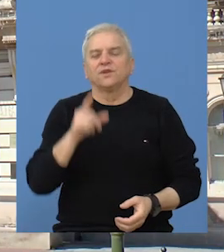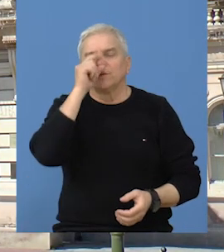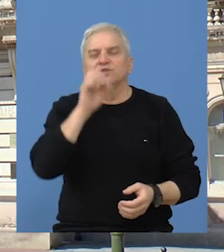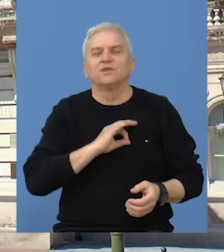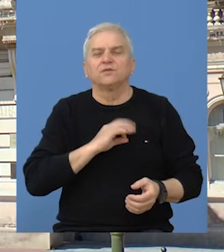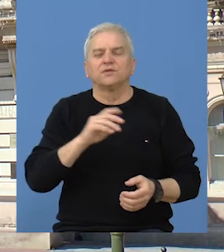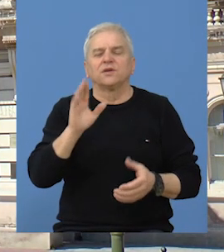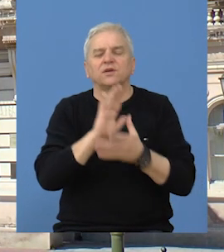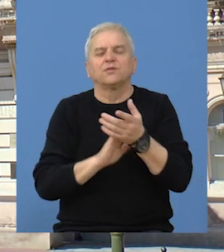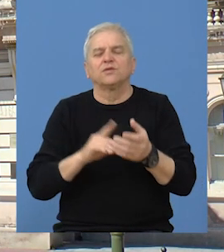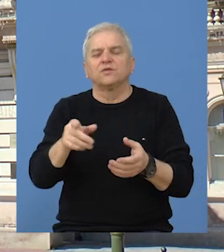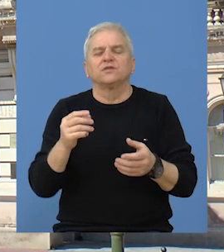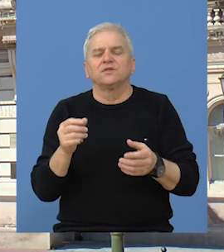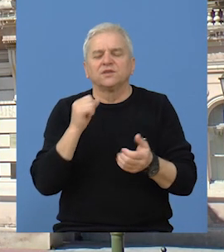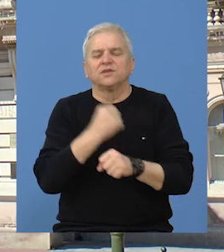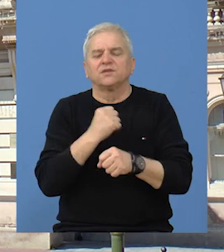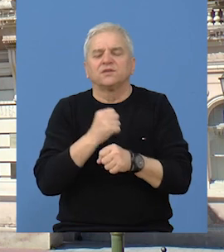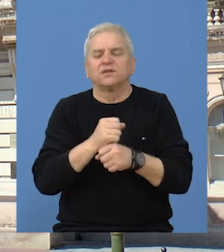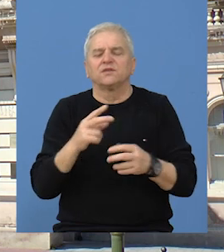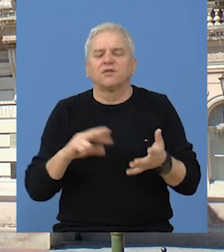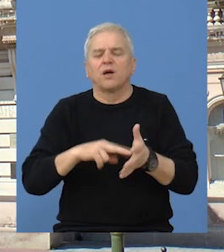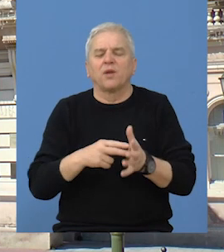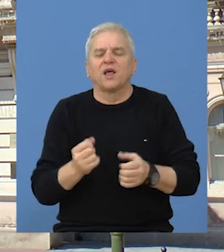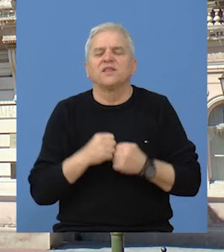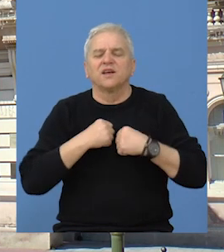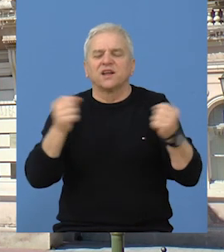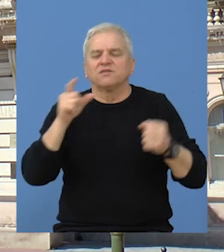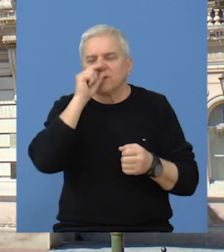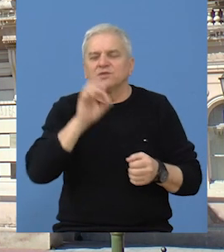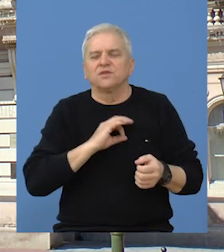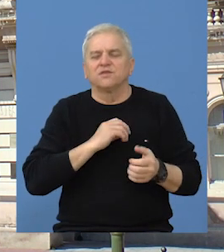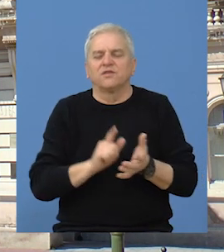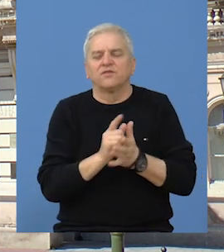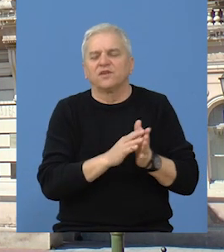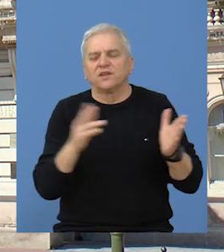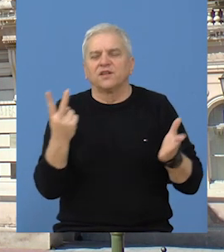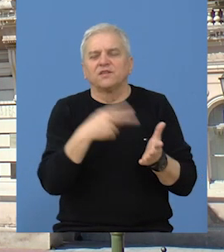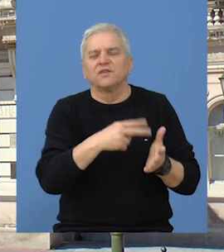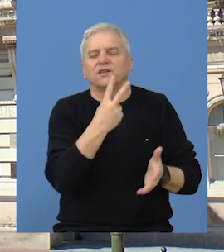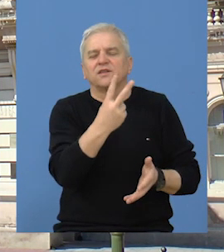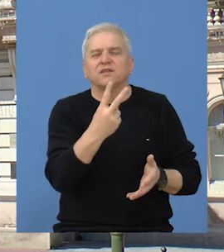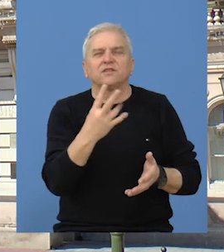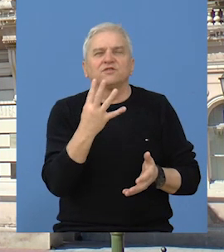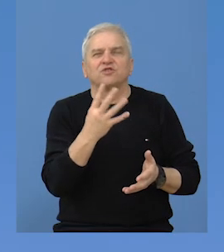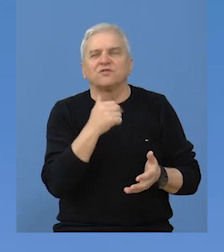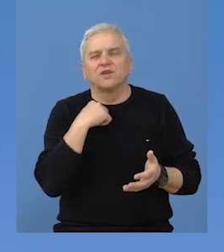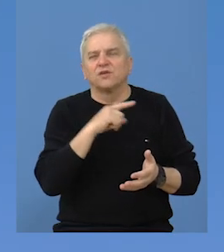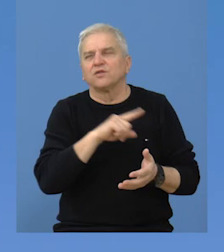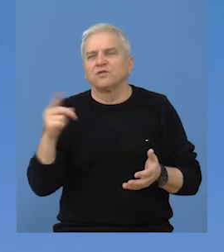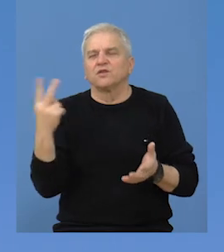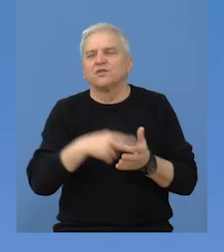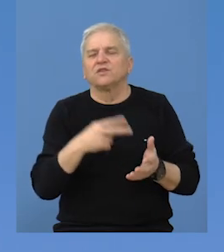Opština Bečej započela je proces izrade Plana razvoja Opštine Bečej za period od 2024.